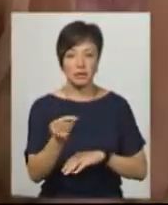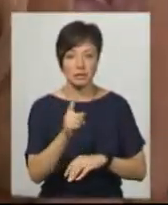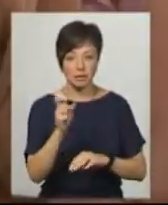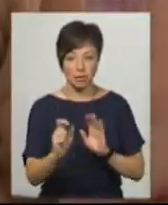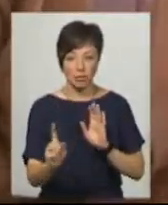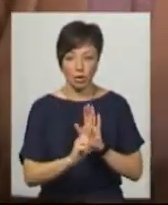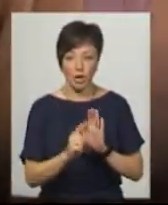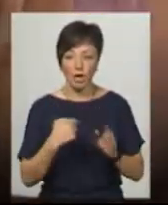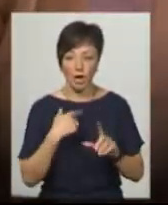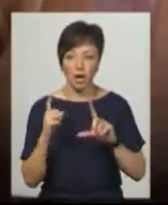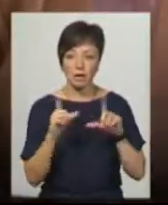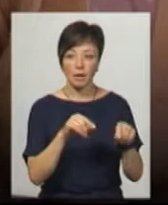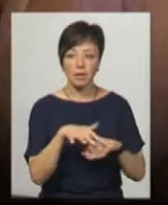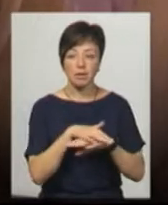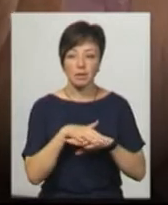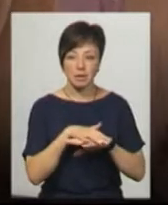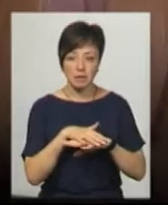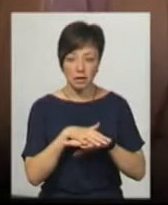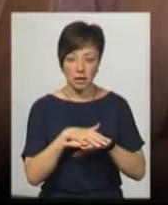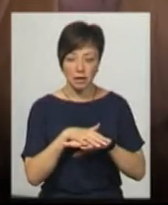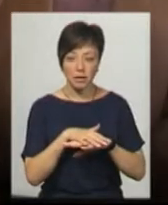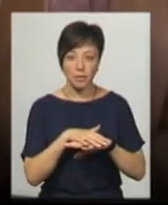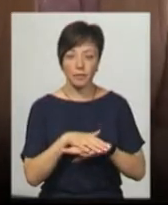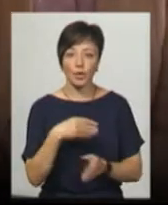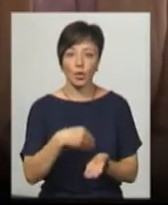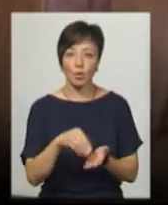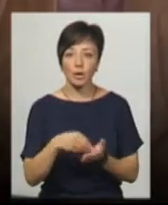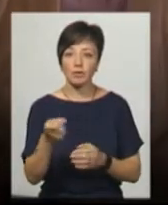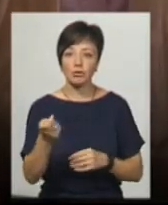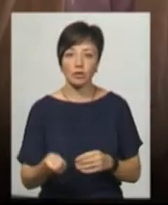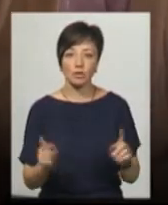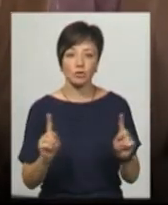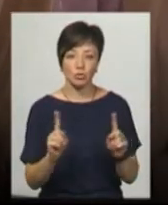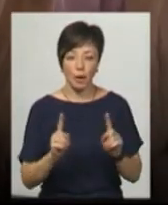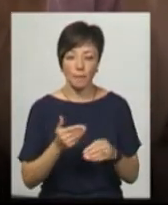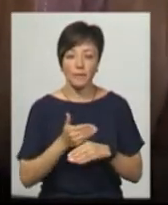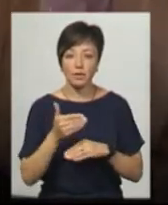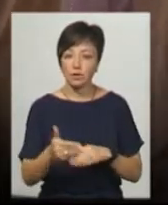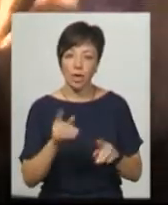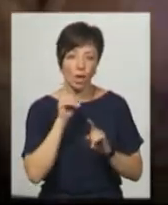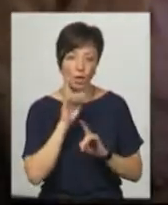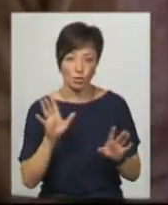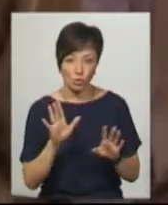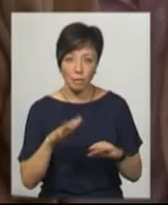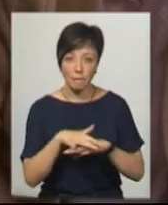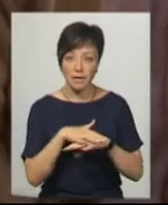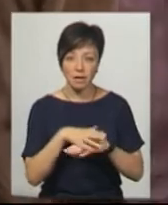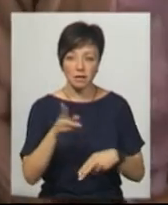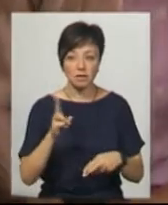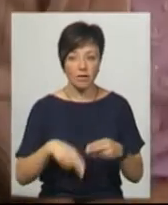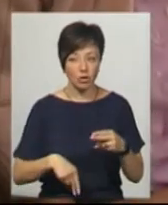проїзд. Я їздила на базар, купити подешевше щось, а пізніше незручно, тому що базар